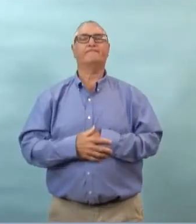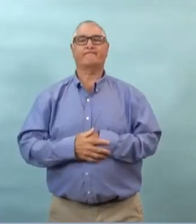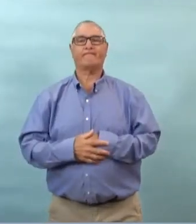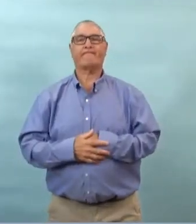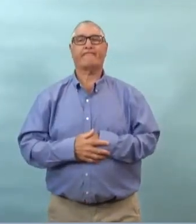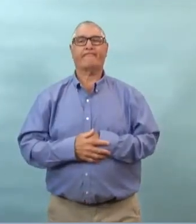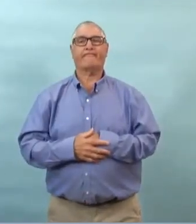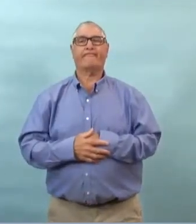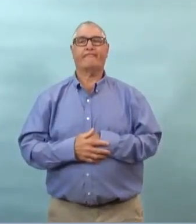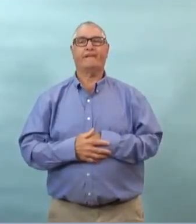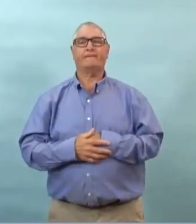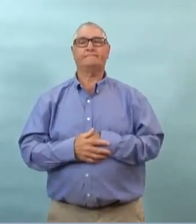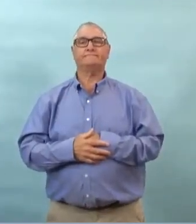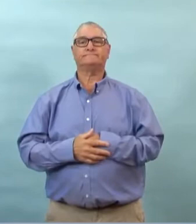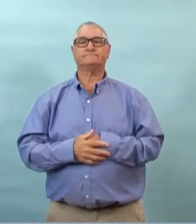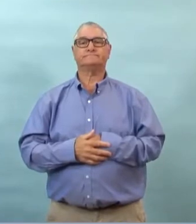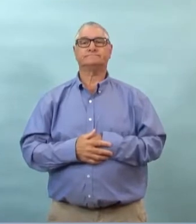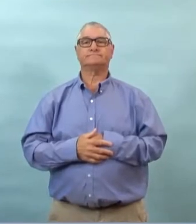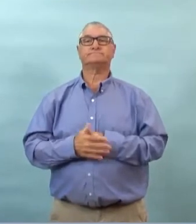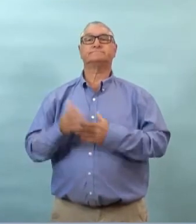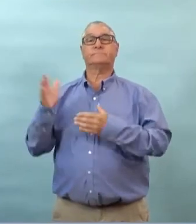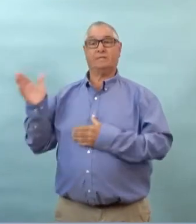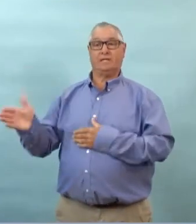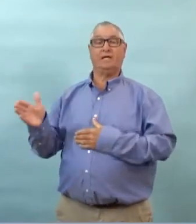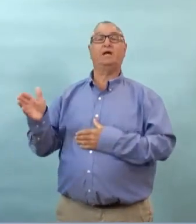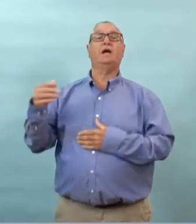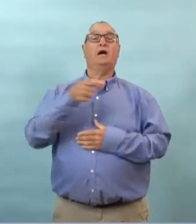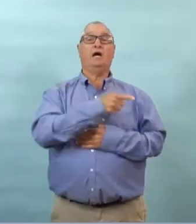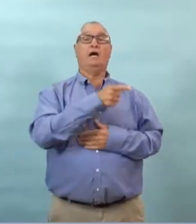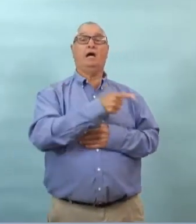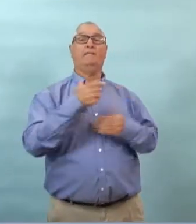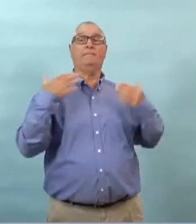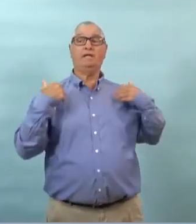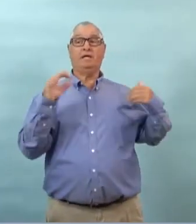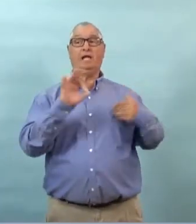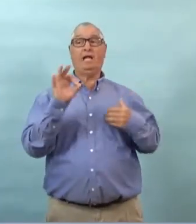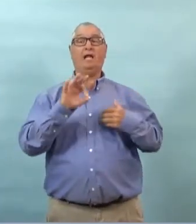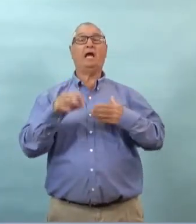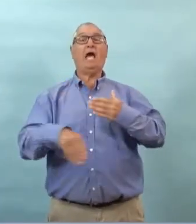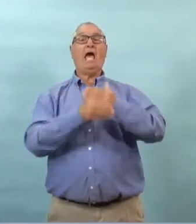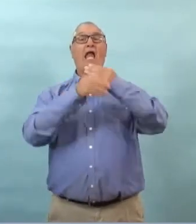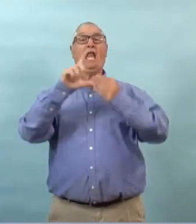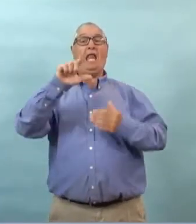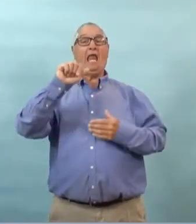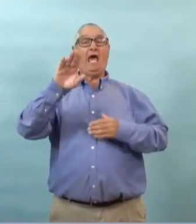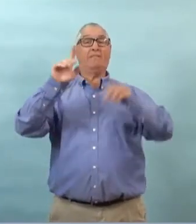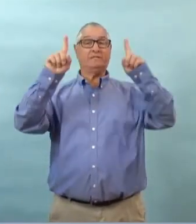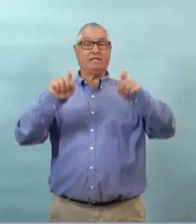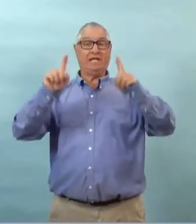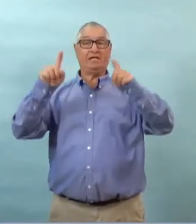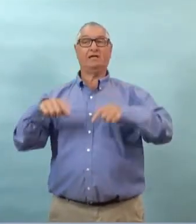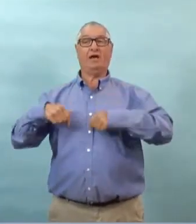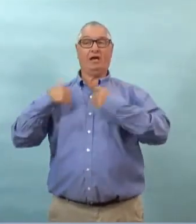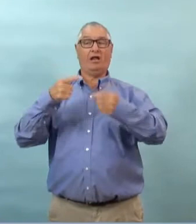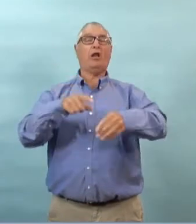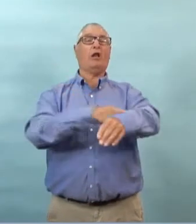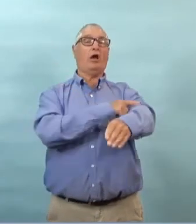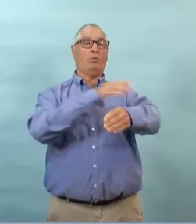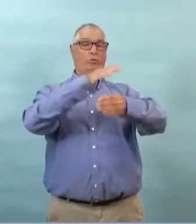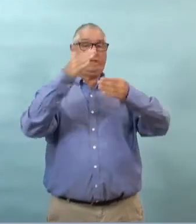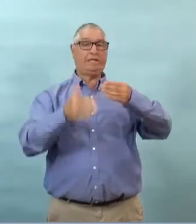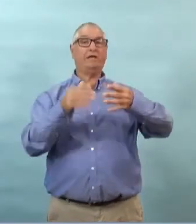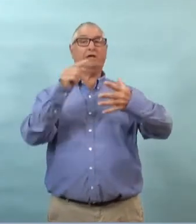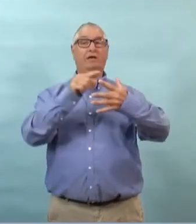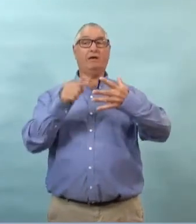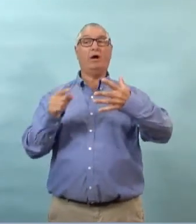de huit le ministre a également signalé le nombre